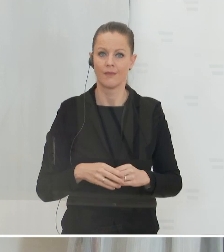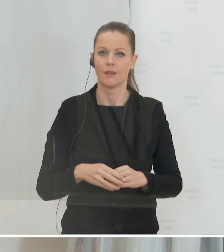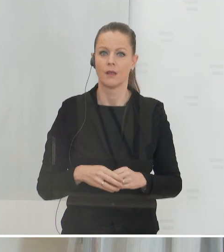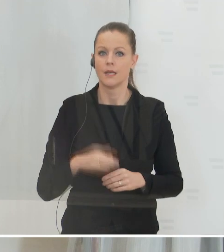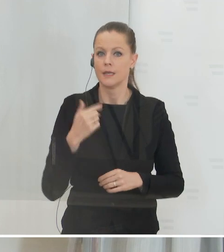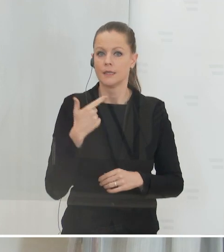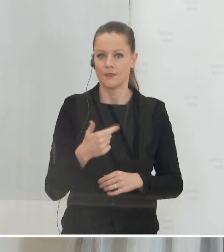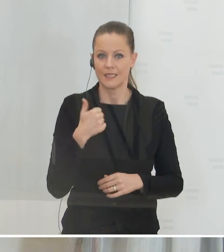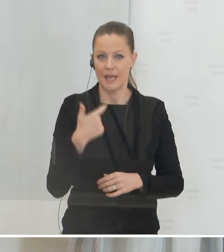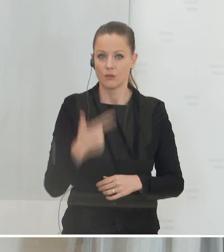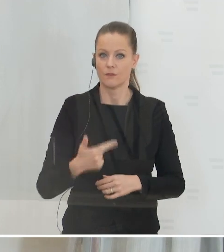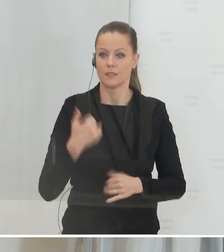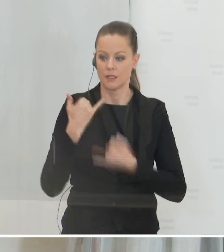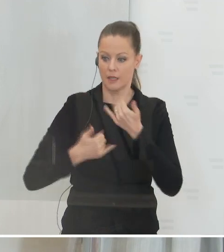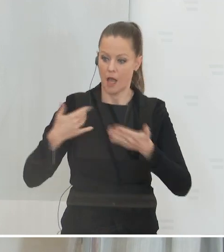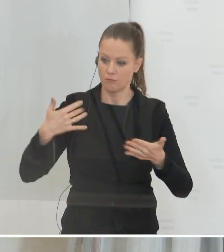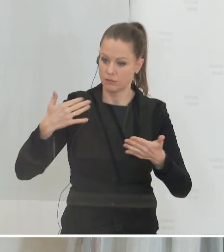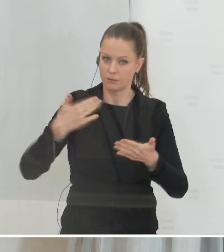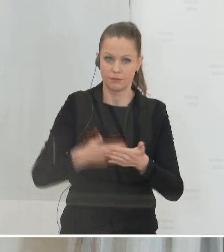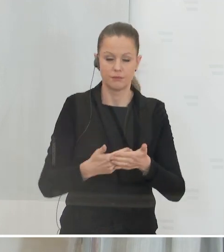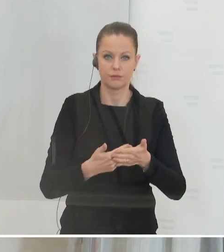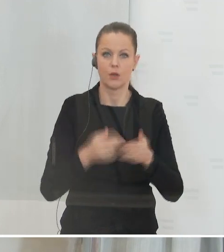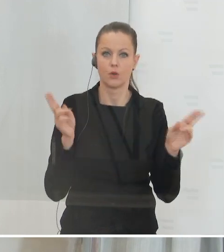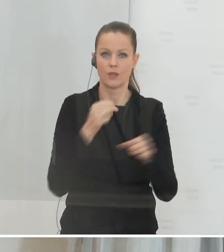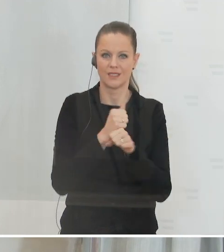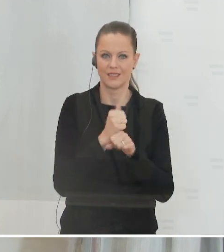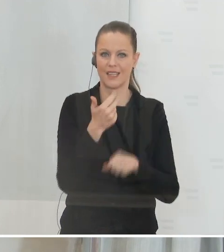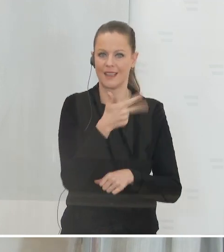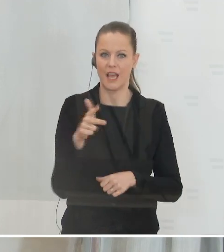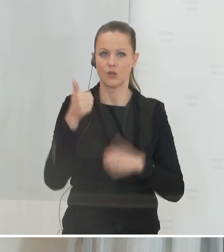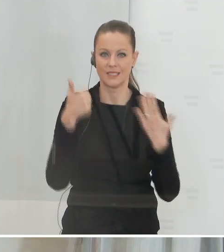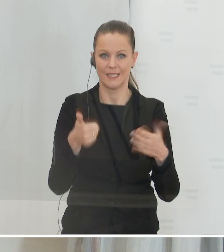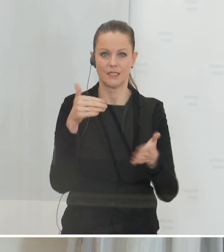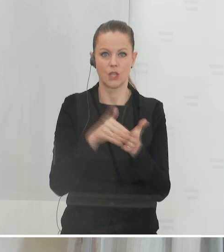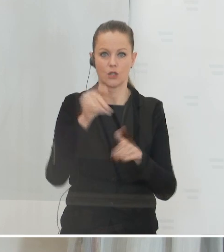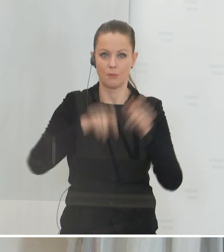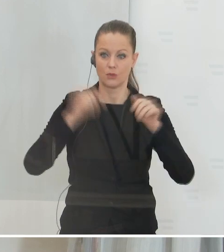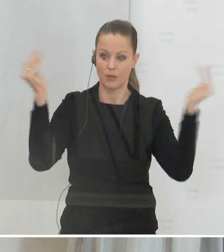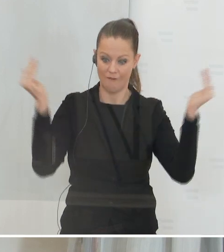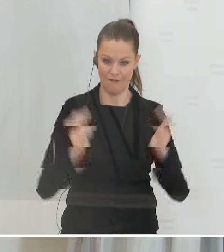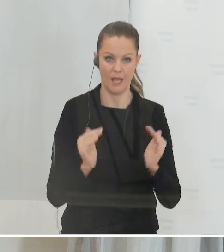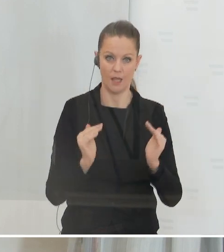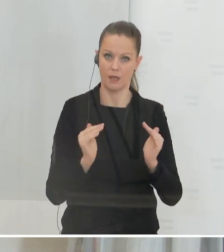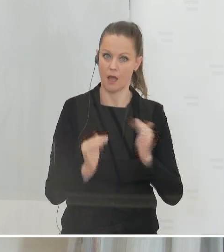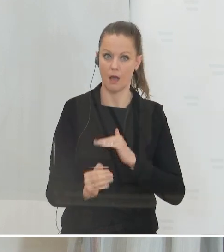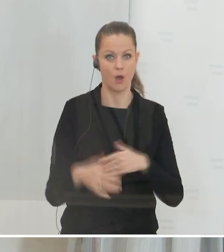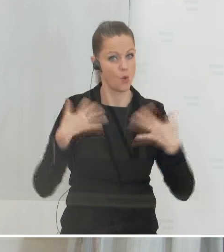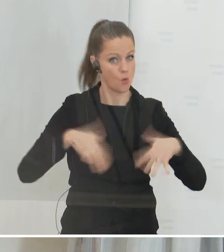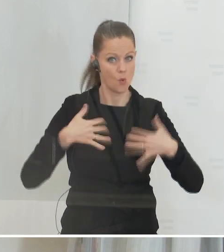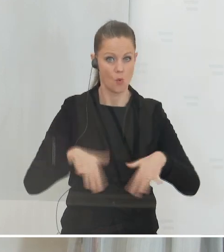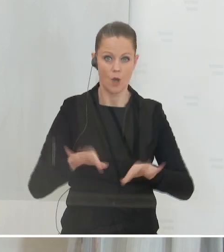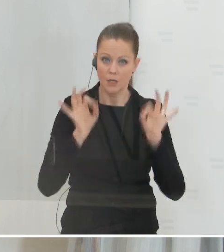2021 ist die Kurzarbeit um 360.000 Personen gesunken. Das ist bemerkenswert,